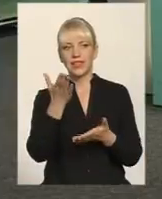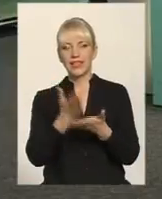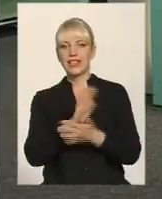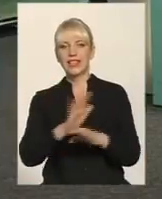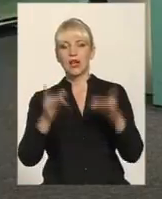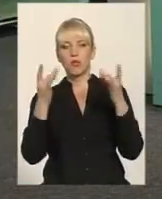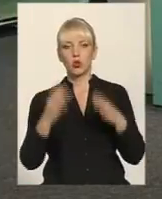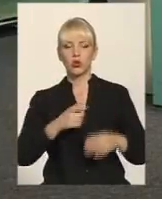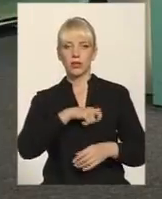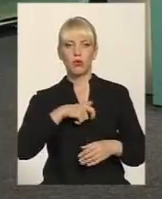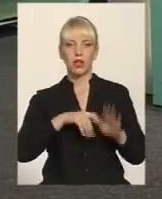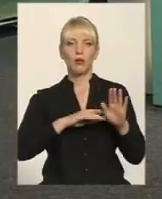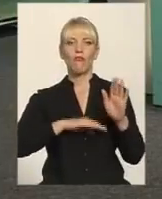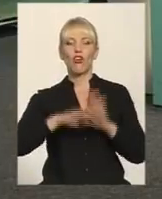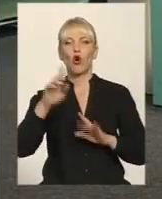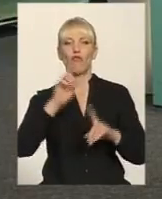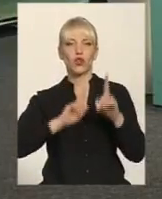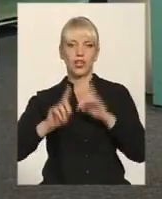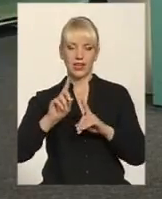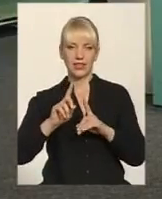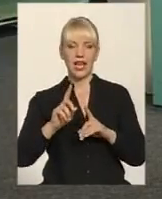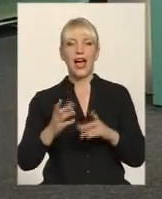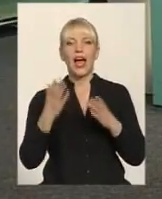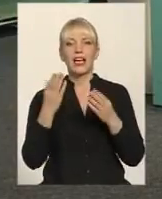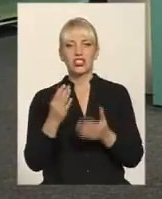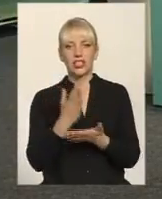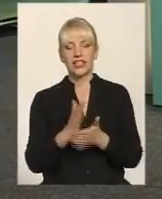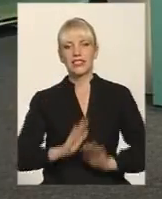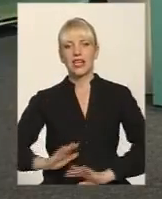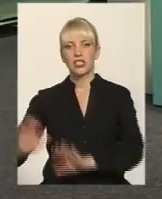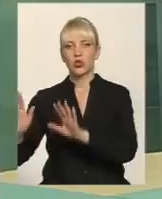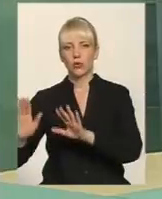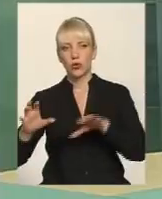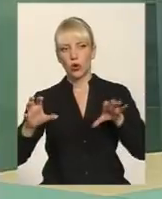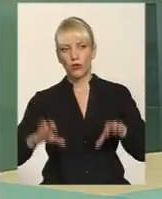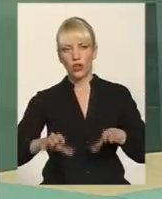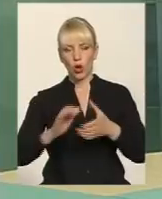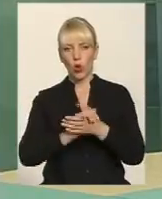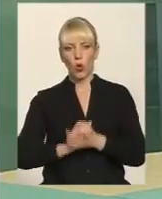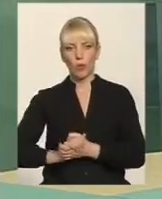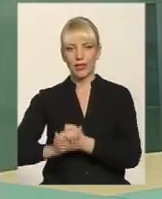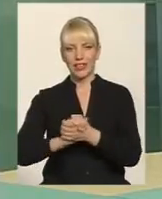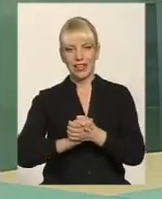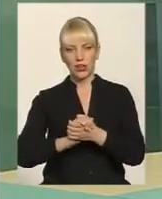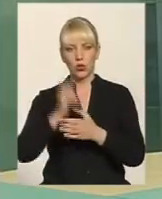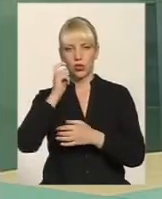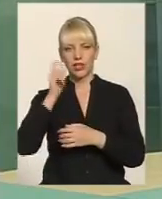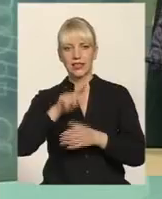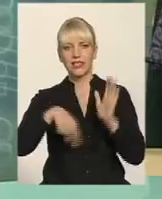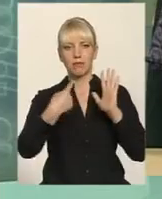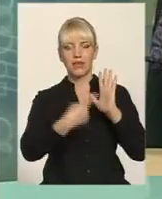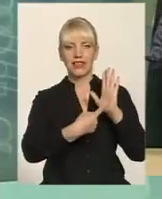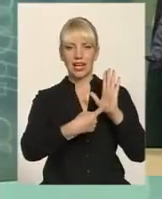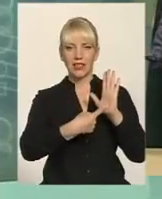депутатом Верховної Ради, а ще й заступником голови Комітету Верховної Ради України з питань будівництва, містобудування та